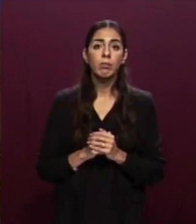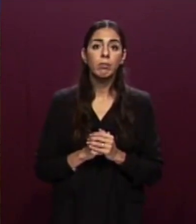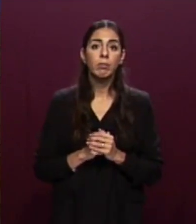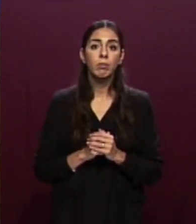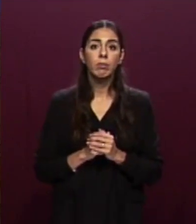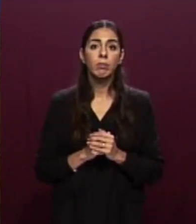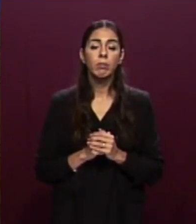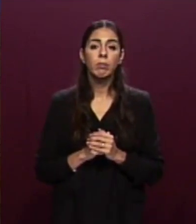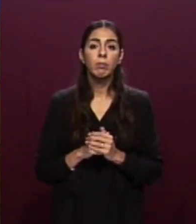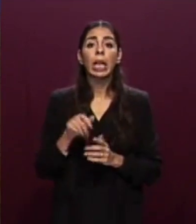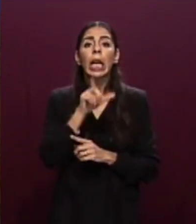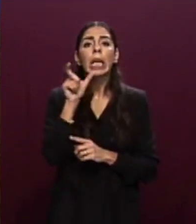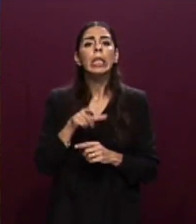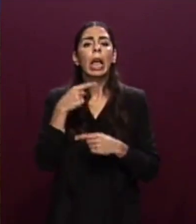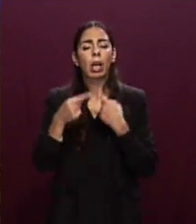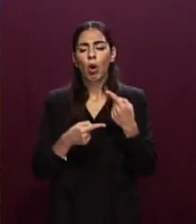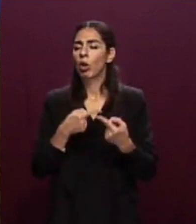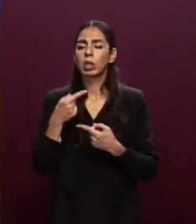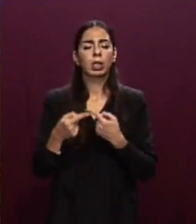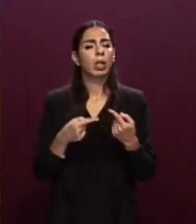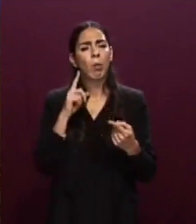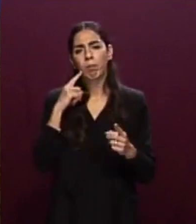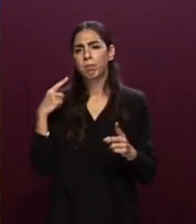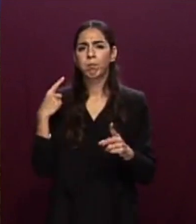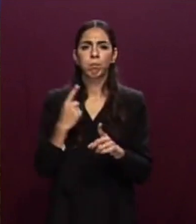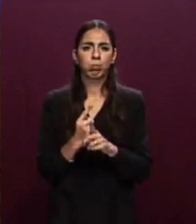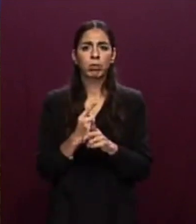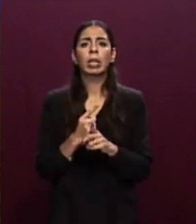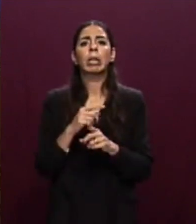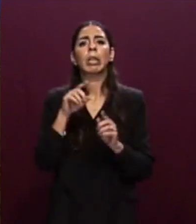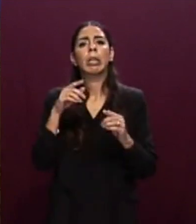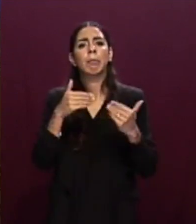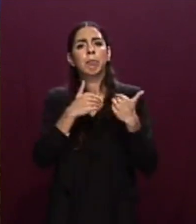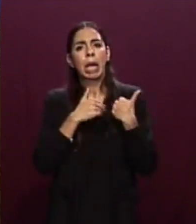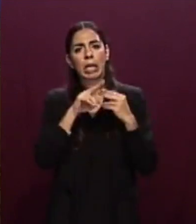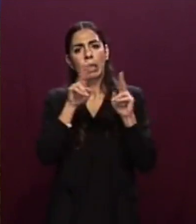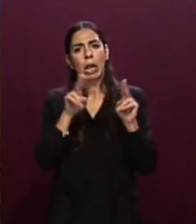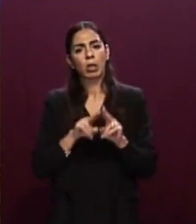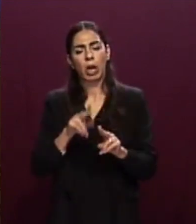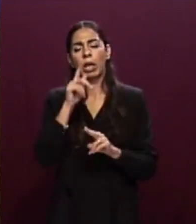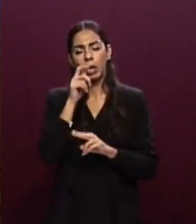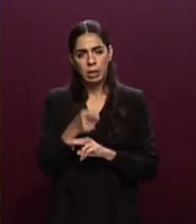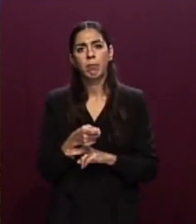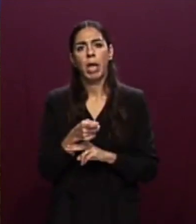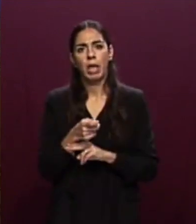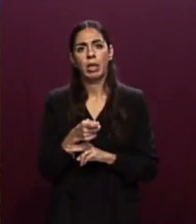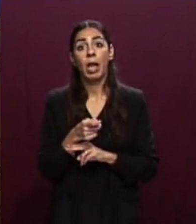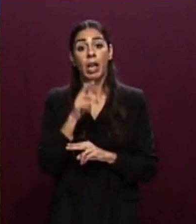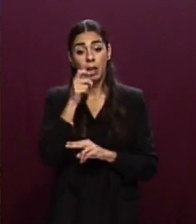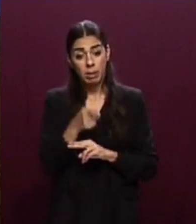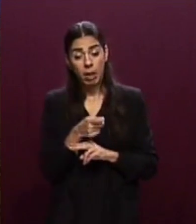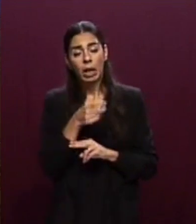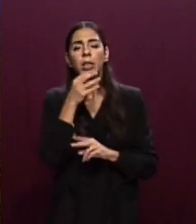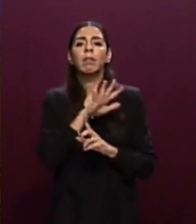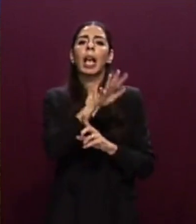L'Italia continuerà, come ha sempre fatto, a rispettare i suoi impegni internazionali e pretenderà a buon diritto che gli altri Stati facciano lo stesso.